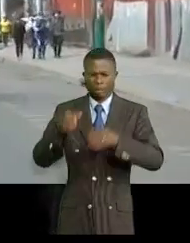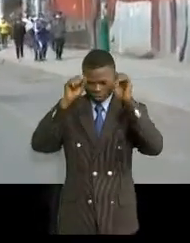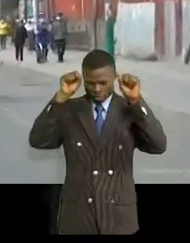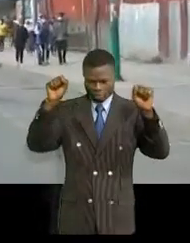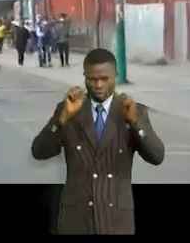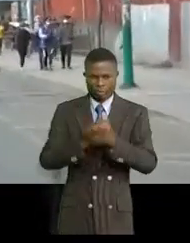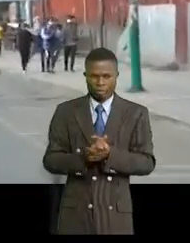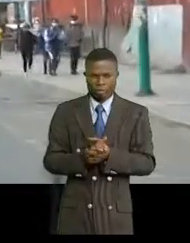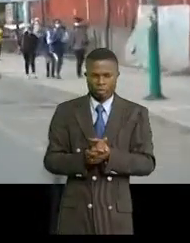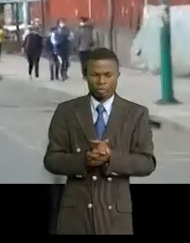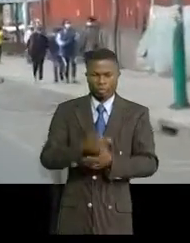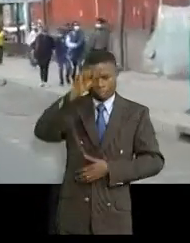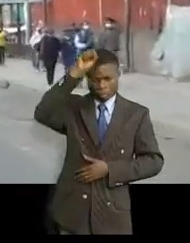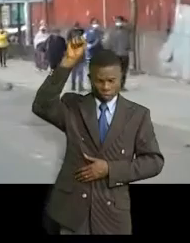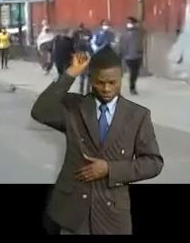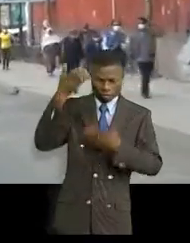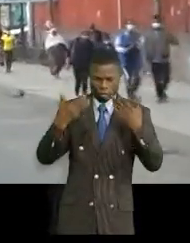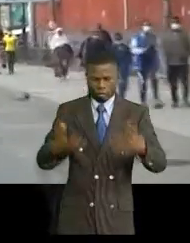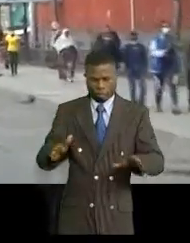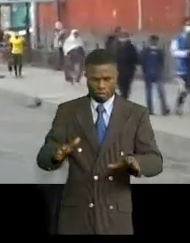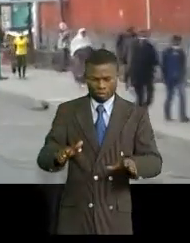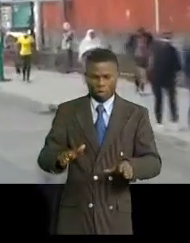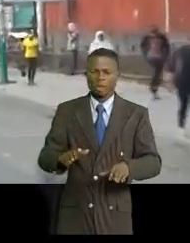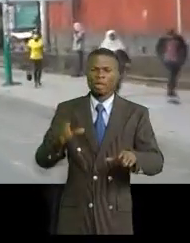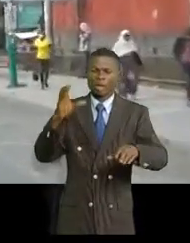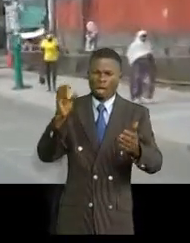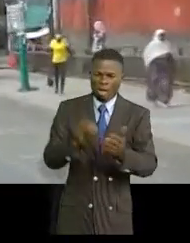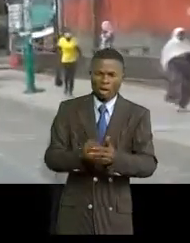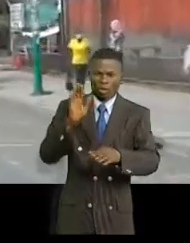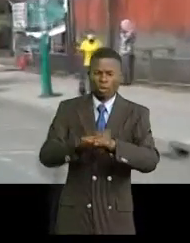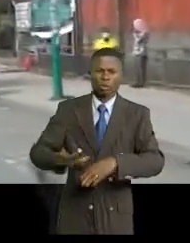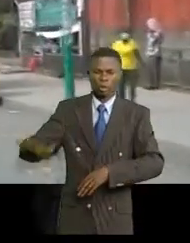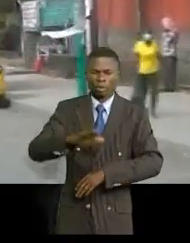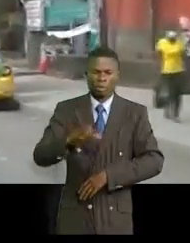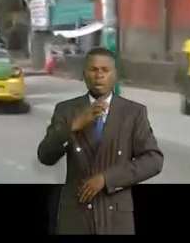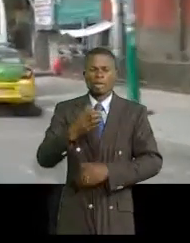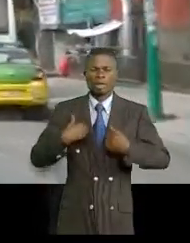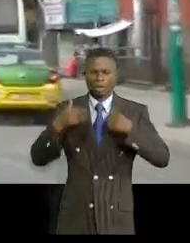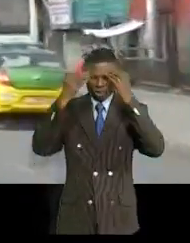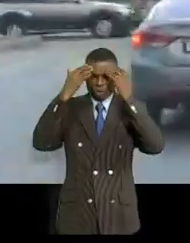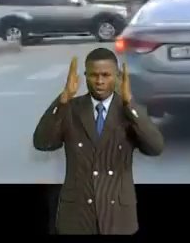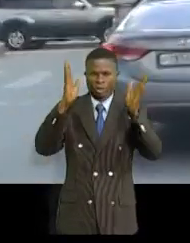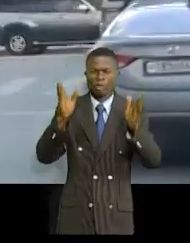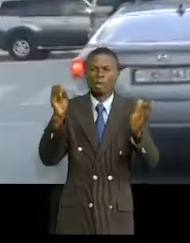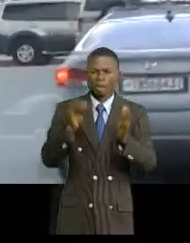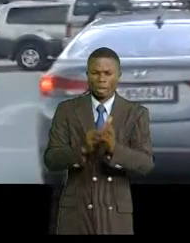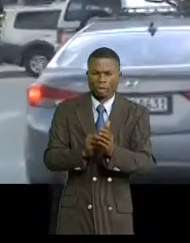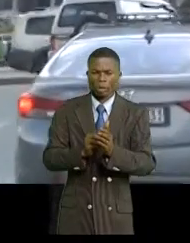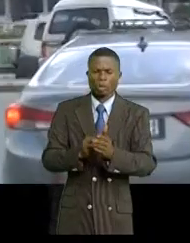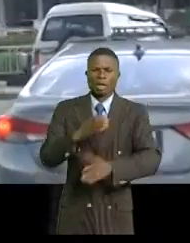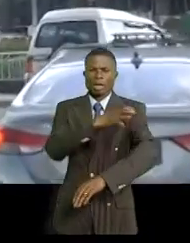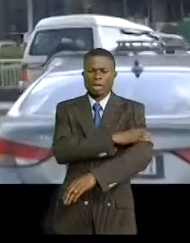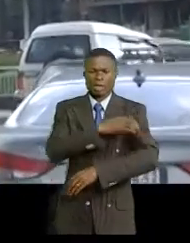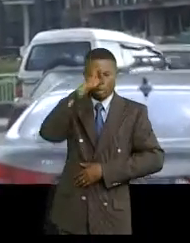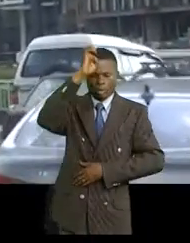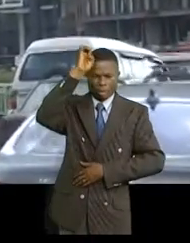Après Khartoum au Soudan, Locaire, en Égypte, c'est au tour d'Adis Abeba, capitale de l'Éthiopie, d'accueillir le chef